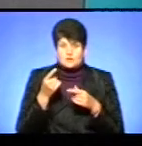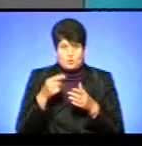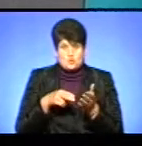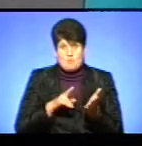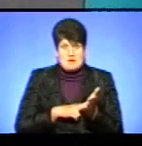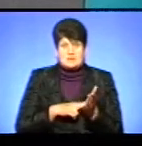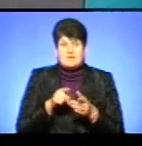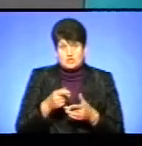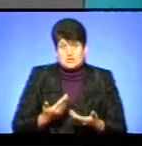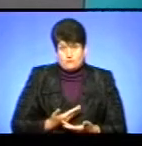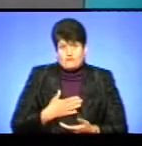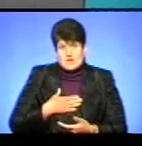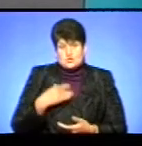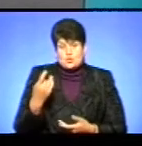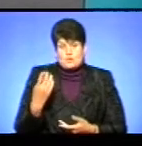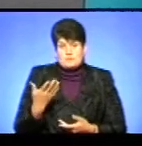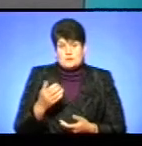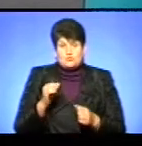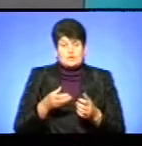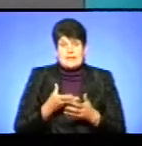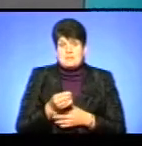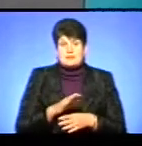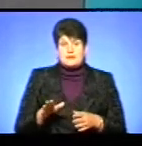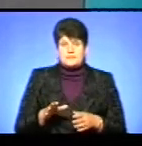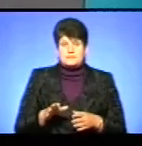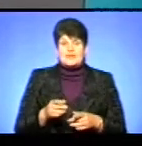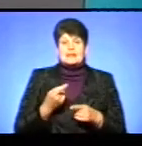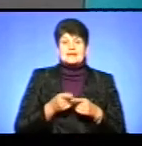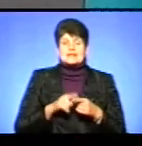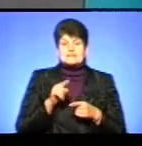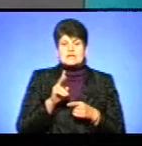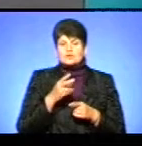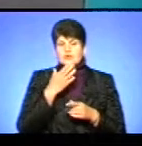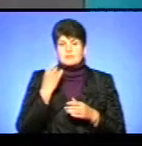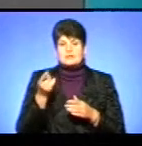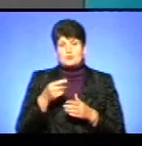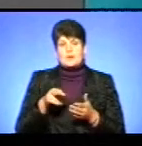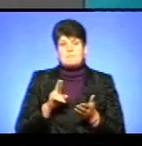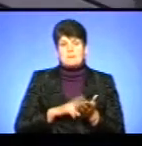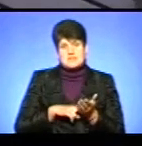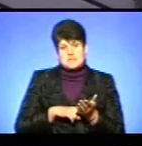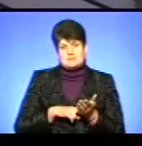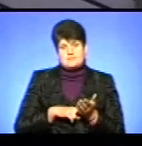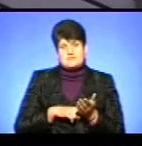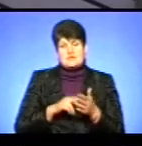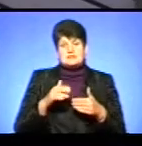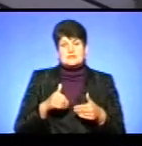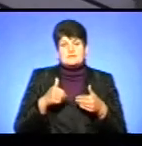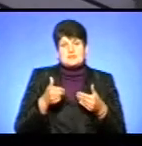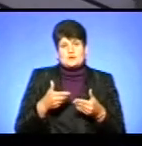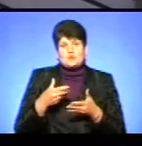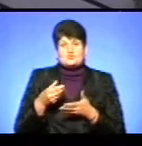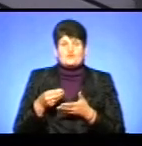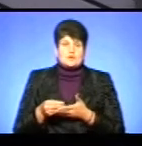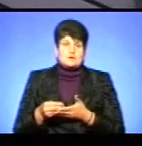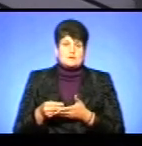прописки, але вони жителі нашої області, можливо, не платили. Ці, хто не мають тернопільської прописки, звертаються до своїх